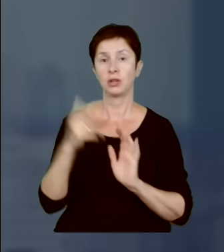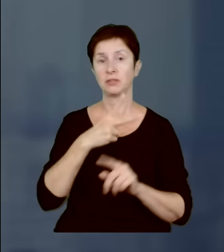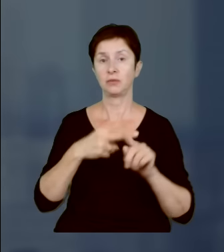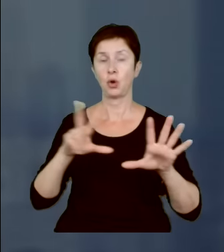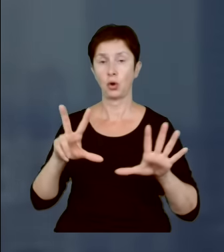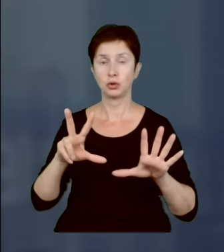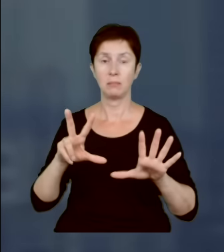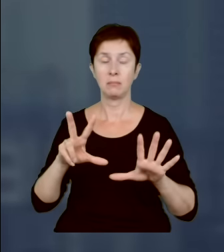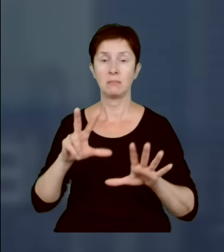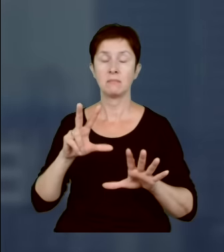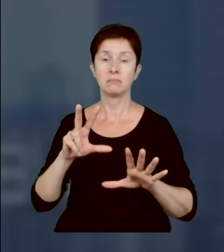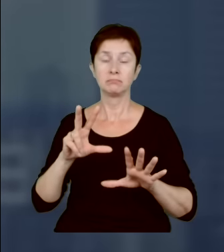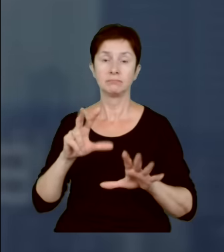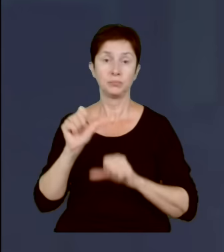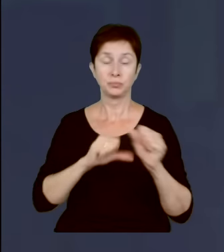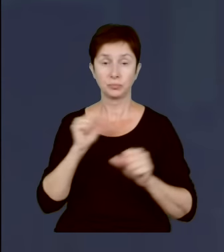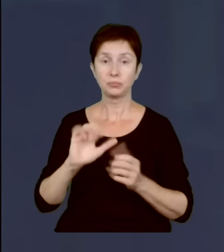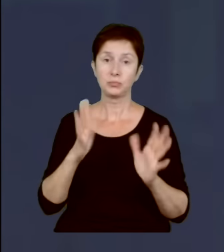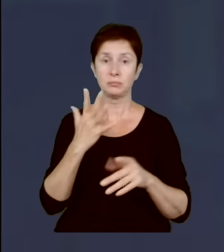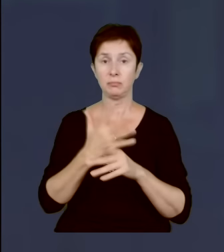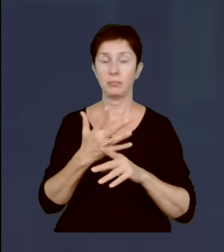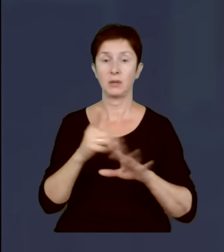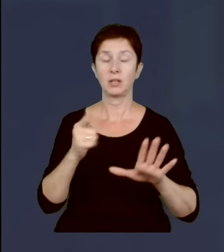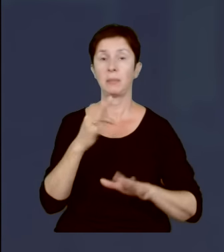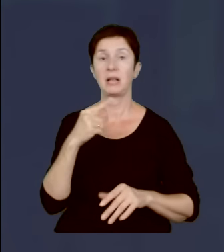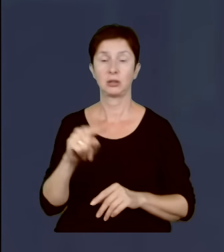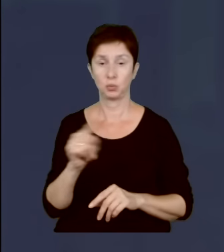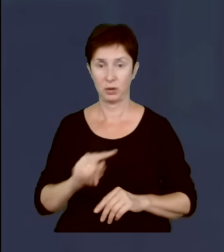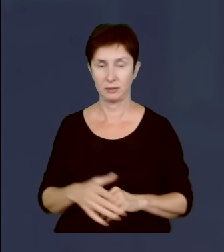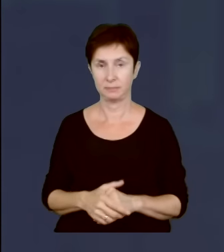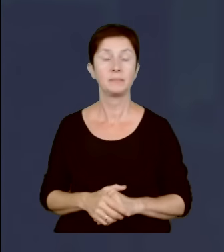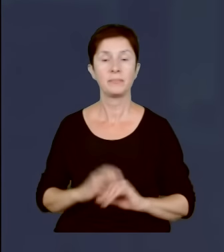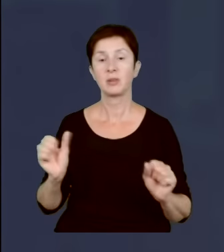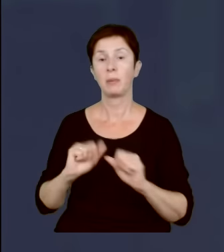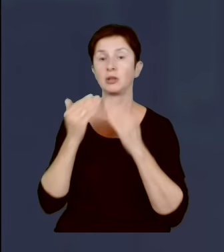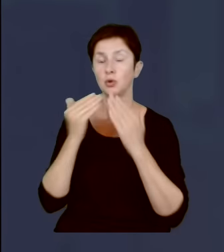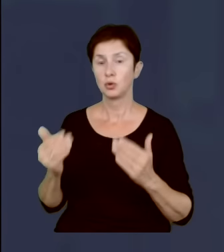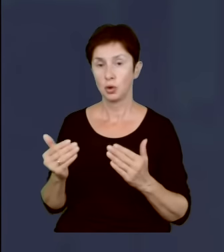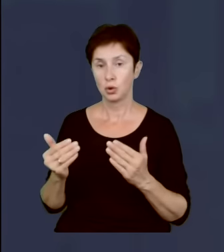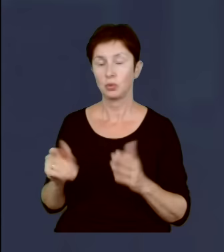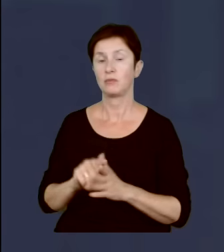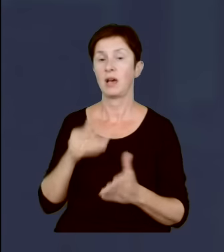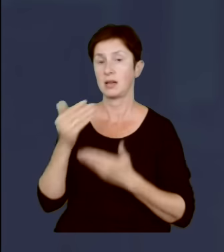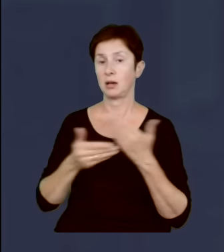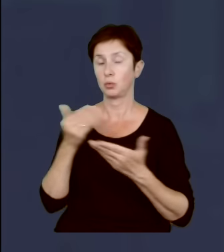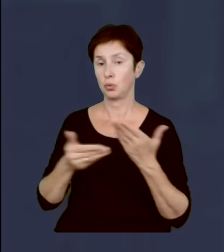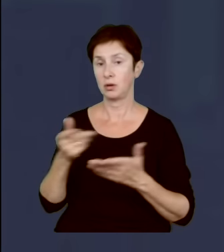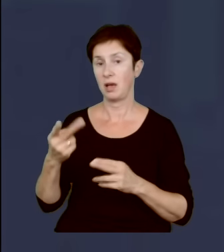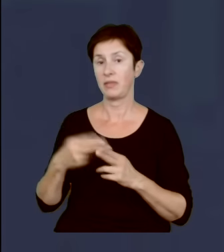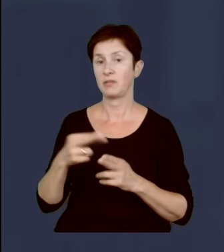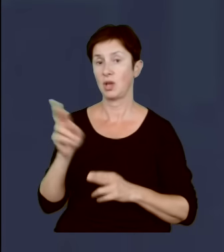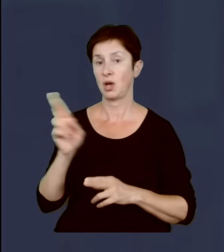57 miliardów złotych. Tak, ja przede wszystkim bardzo dziękuję i gratuluję Telewizji Republika, bo to jest